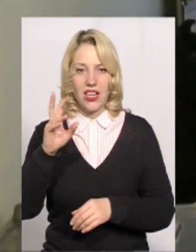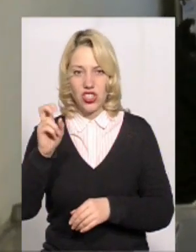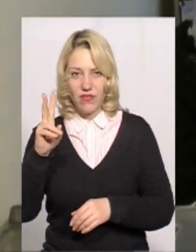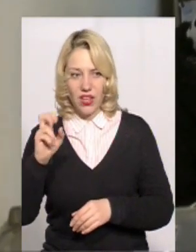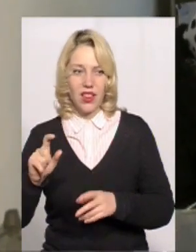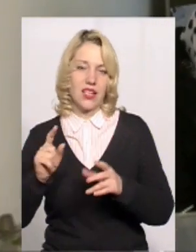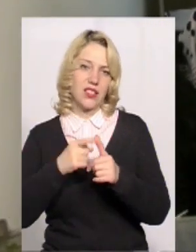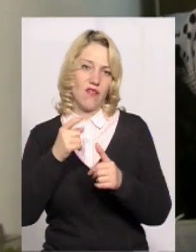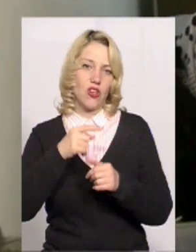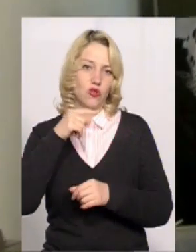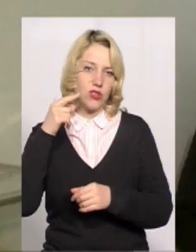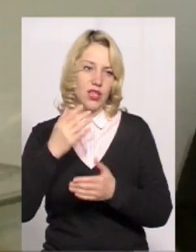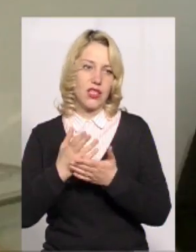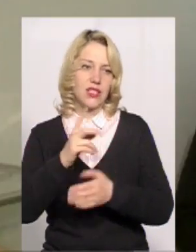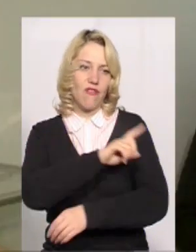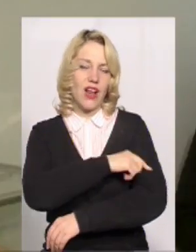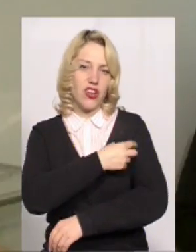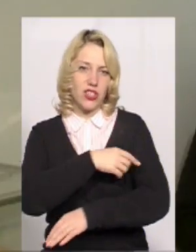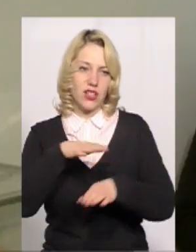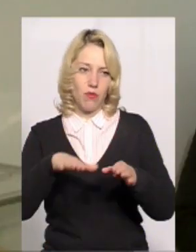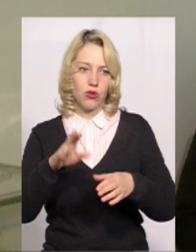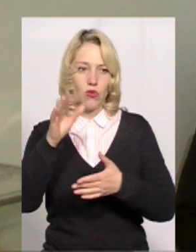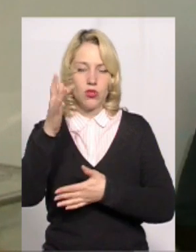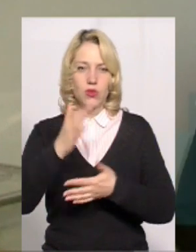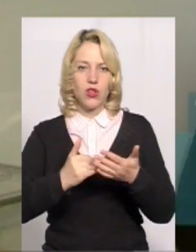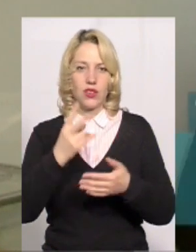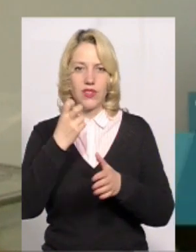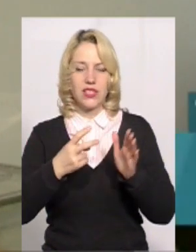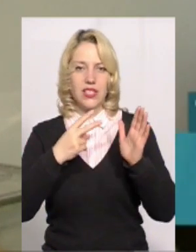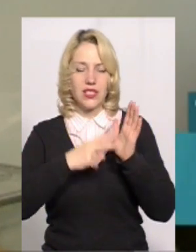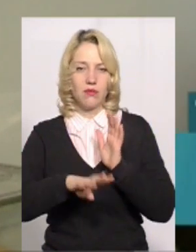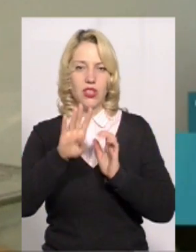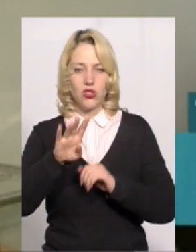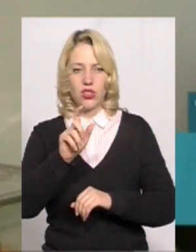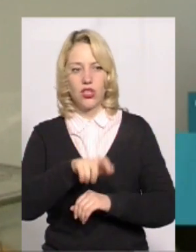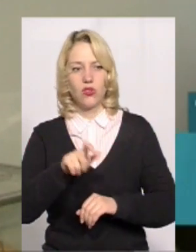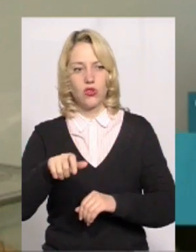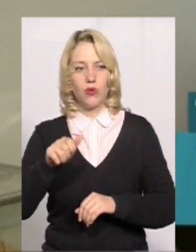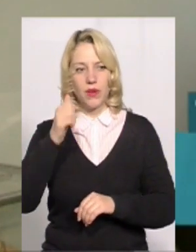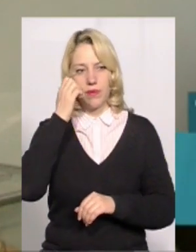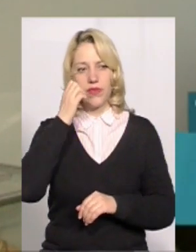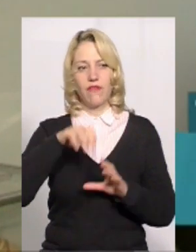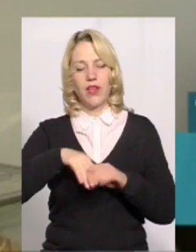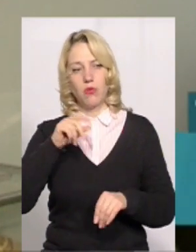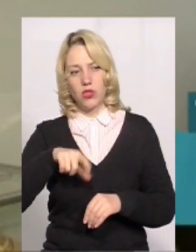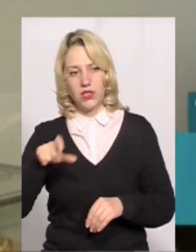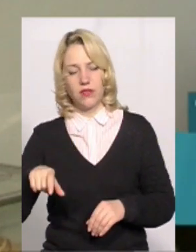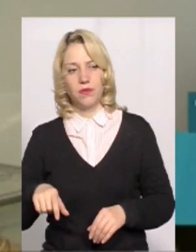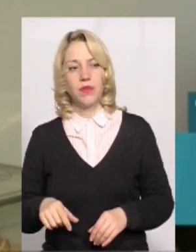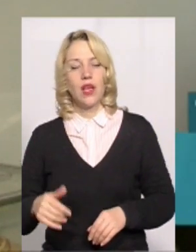Знаходиться дільниця у фельдшерському пункті. По списку в нас 274 особи виборців.